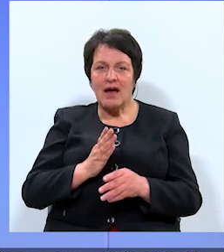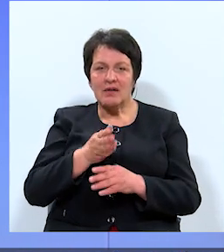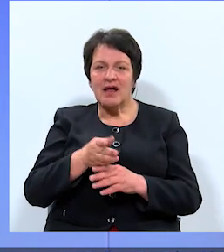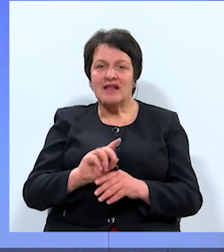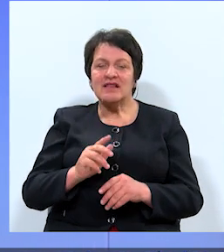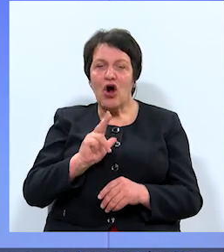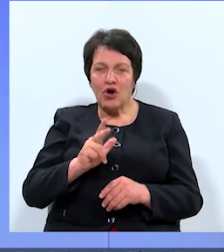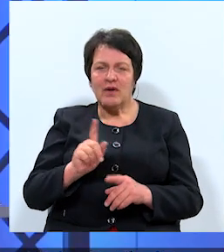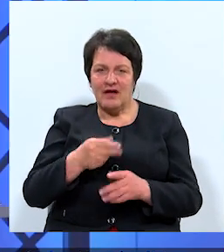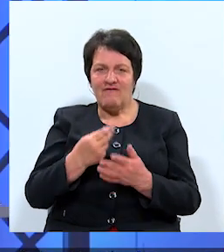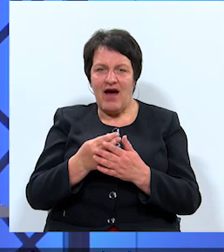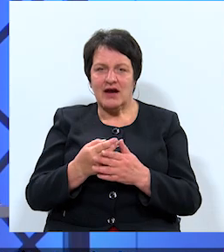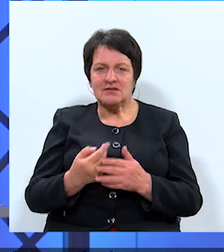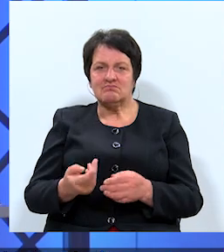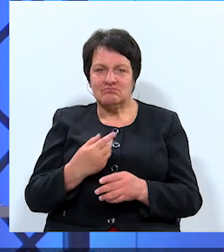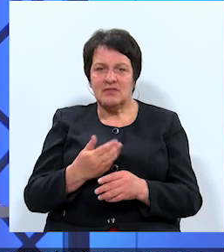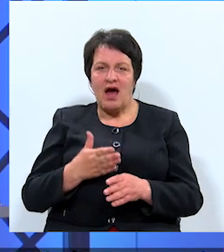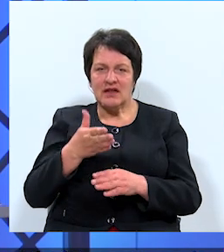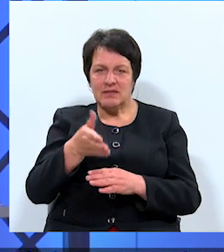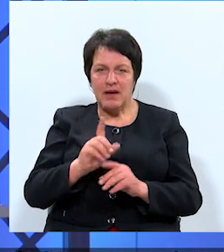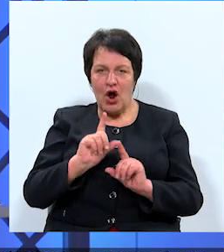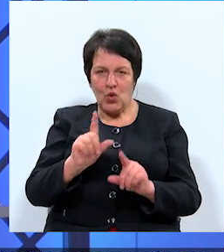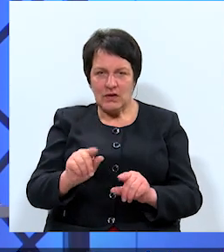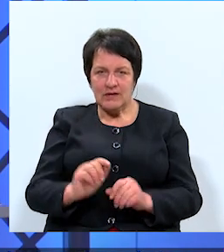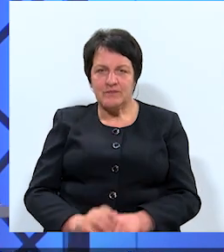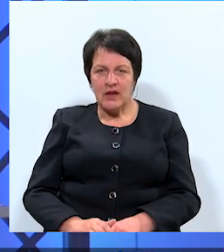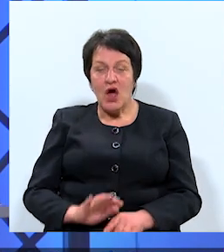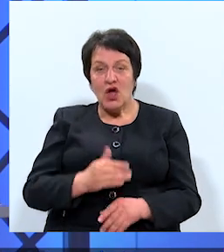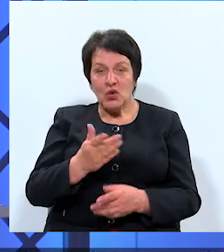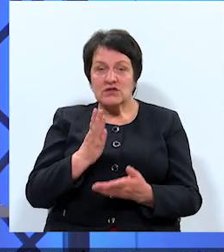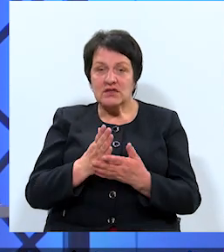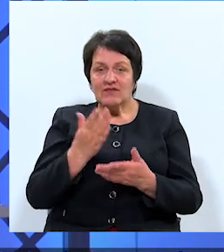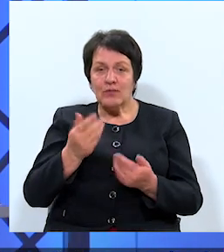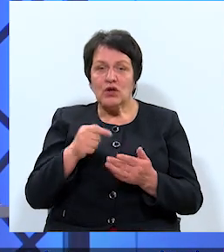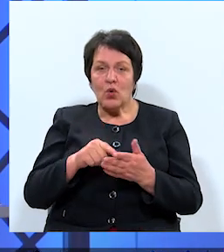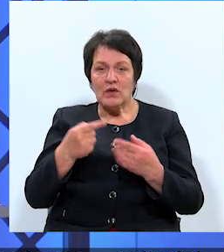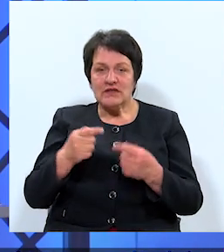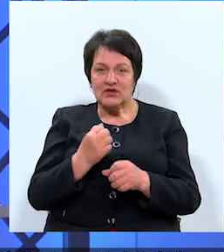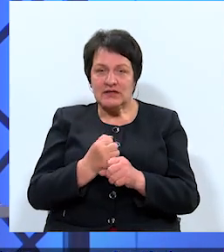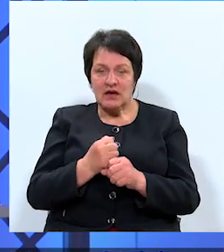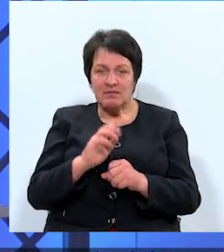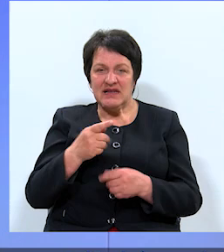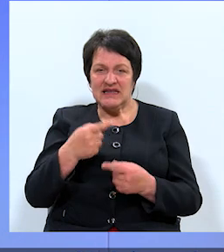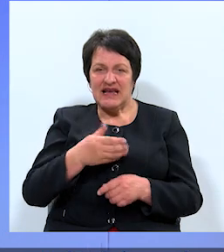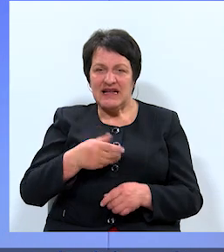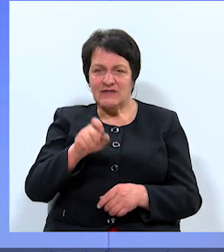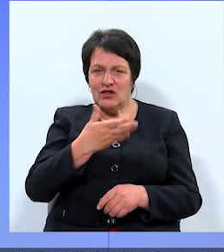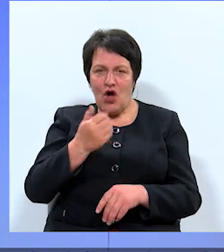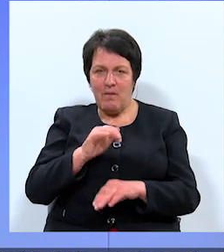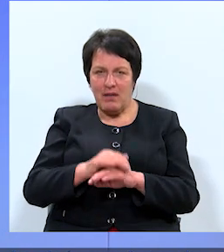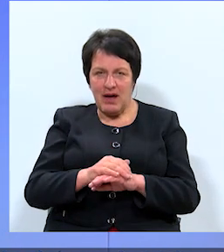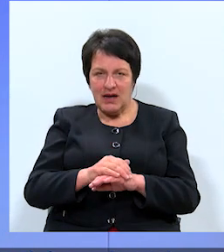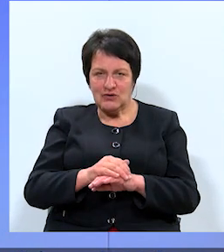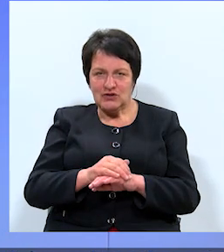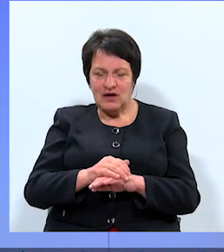atbraukt. Bet patie jūs esat kaut ko izdarījuši, citi Latvijas iedzīvotāji to nav pamanījuši tā šķiet pēc aptājus rezultātiem? Es domāju, ka tie